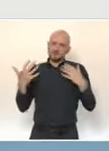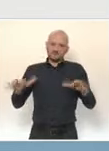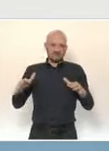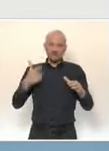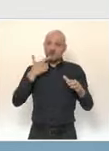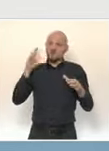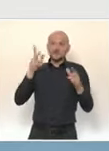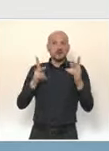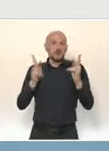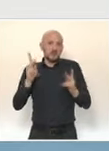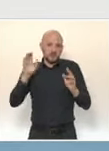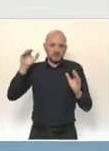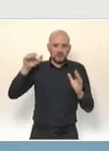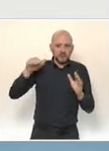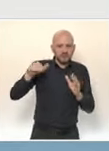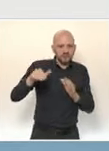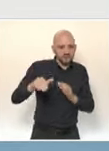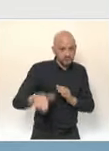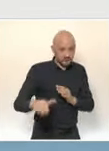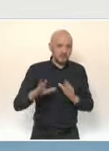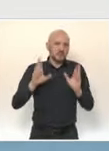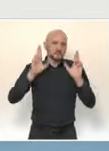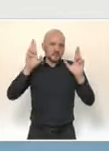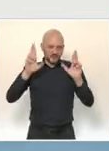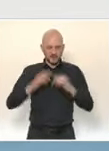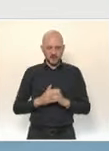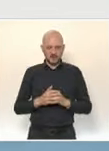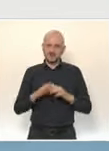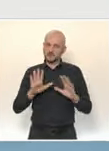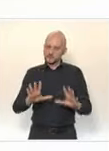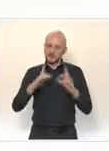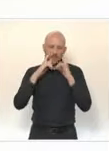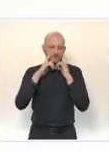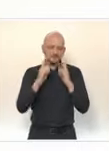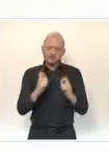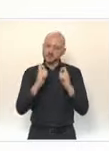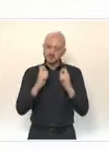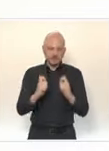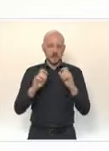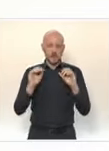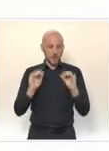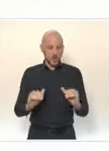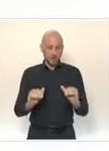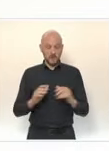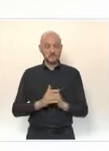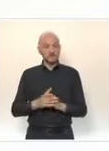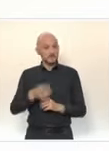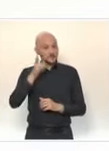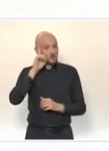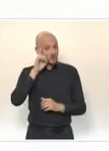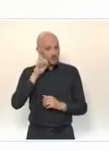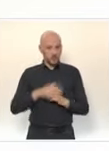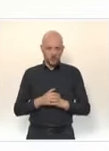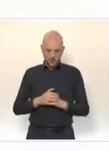Mais, vous le savez, nous devons rester d'autant plus vigilants que l'épidémie reprend fortement dans